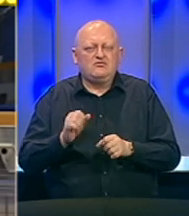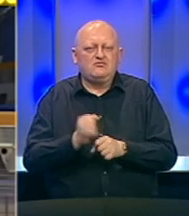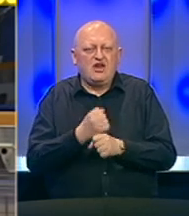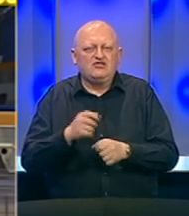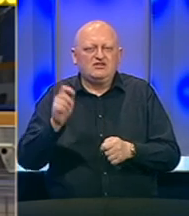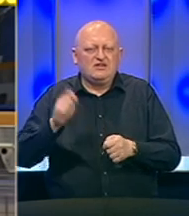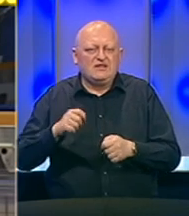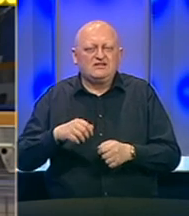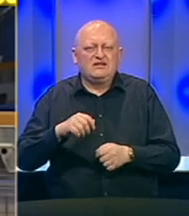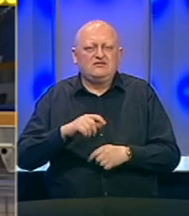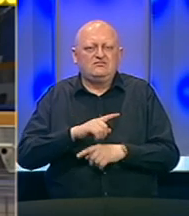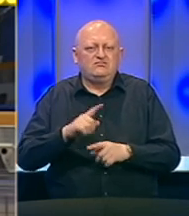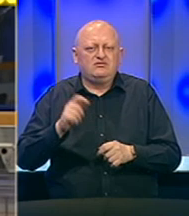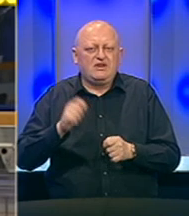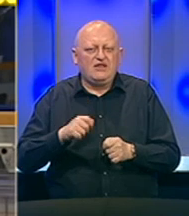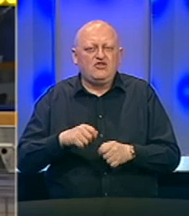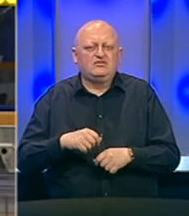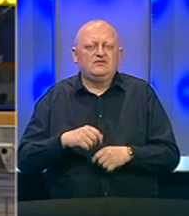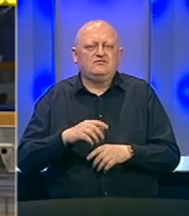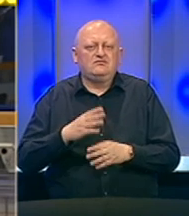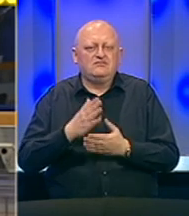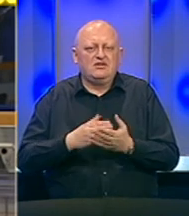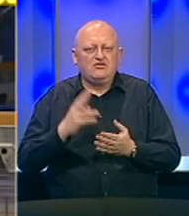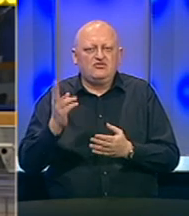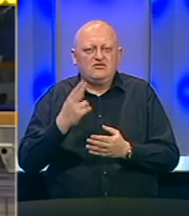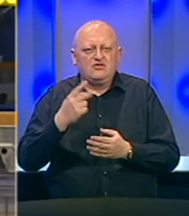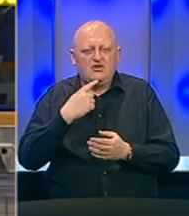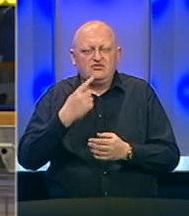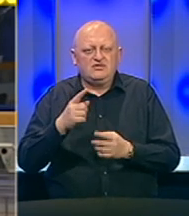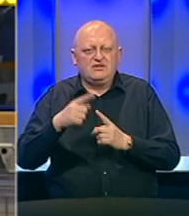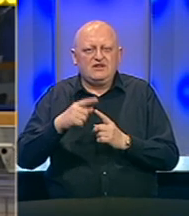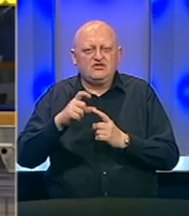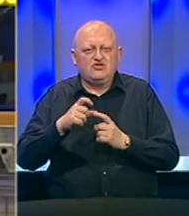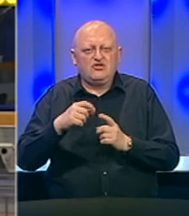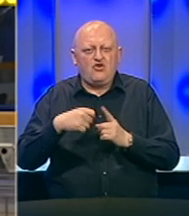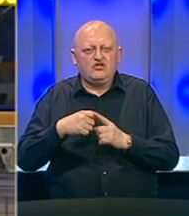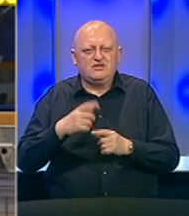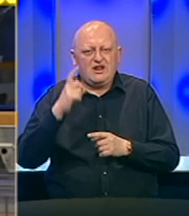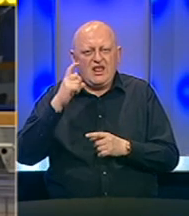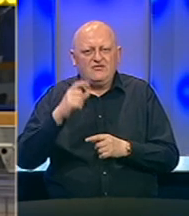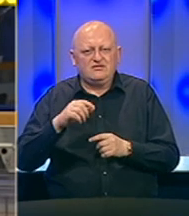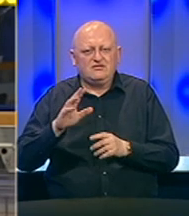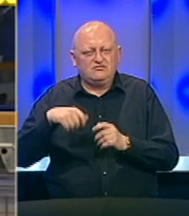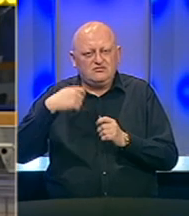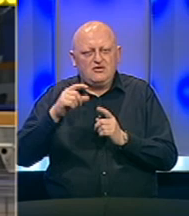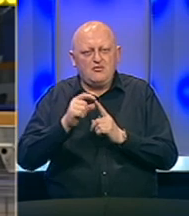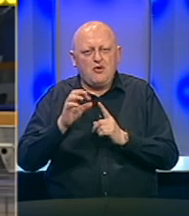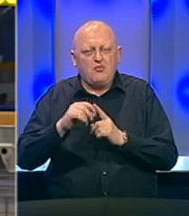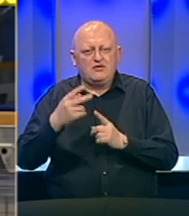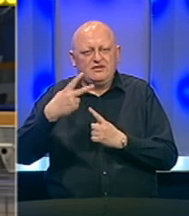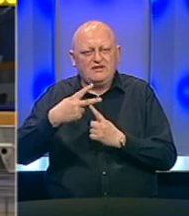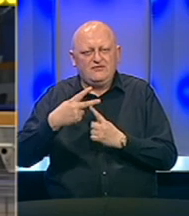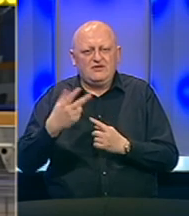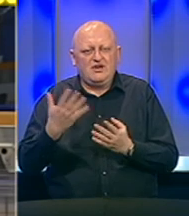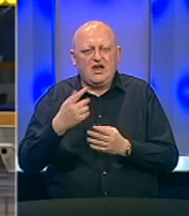mehaničarske i zanadske radnje, kao i radionice. Detalje o situaciji u Sloveniji donosi i Tjaša Slokarkos, glavna urednica pop televizije.